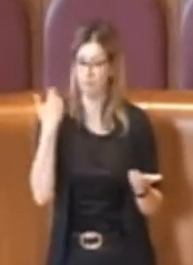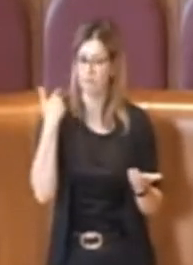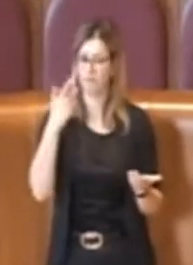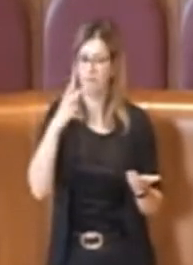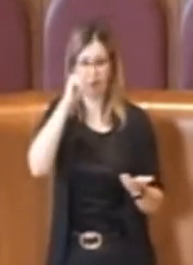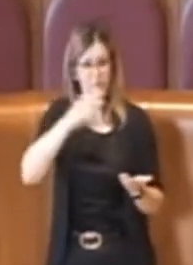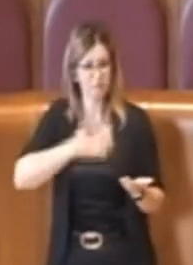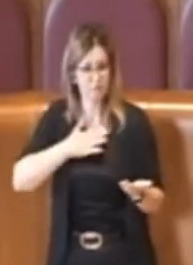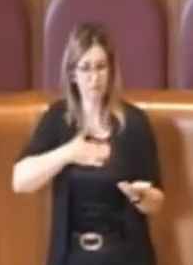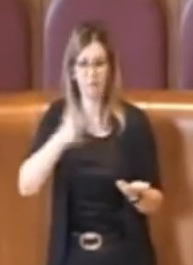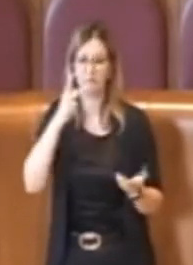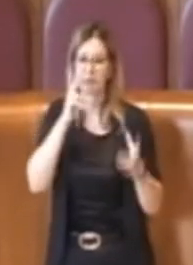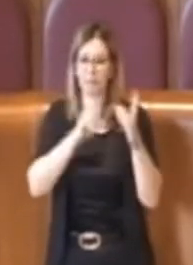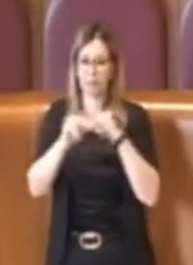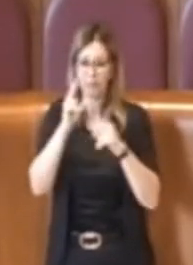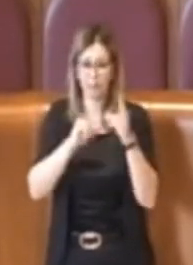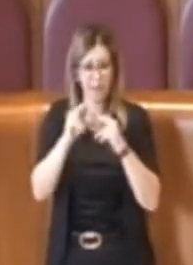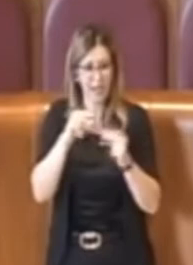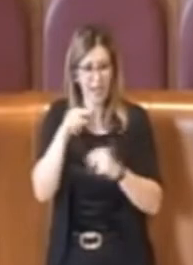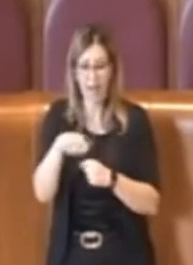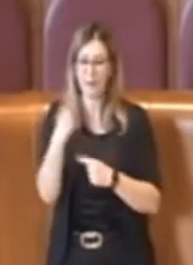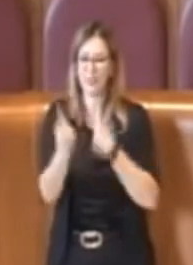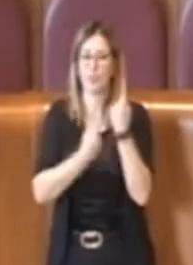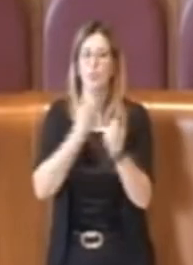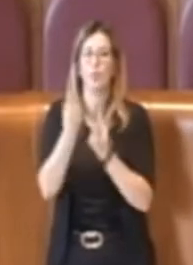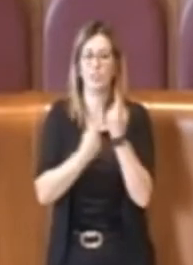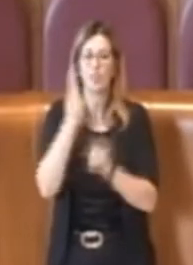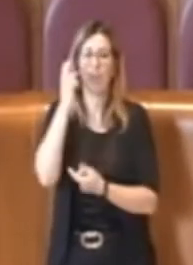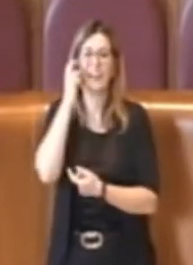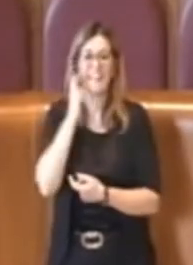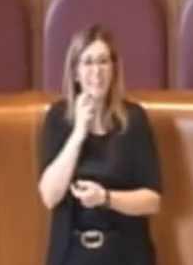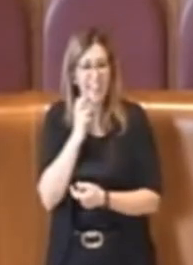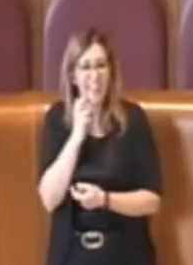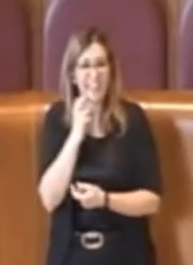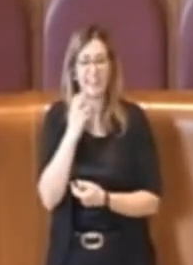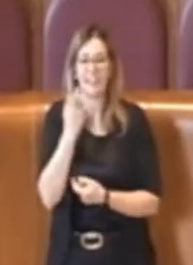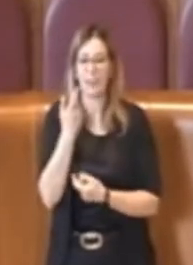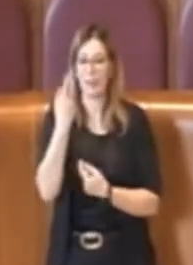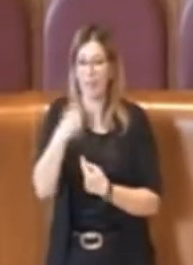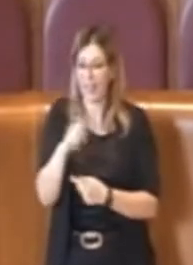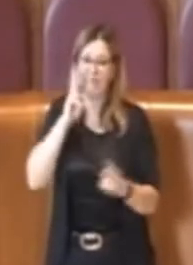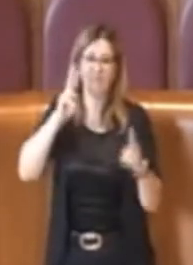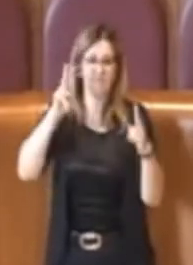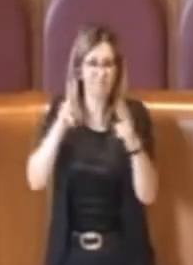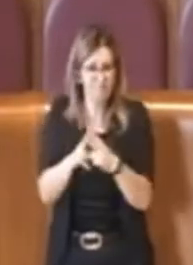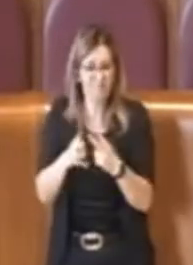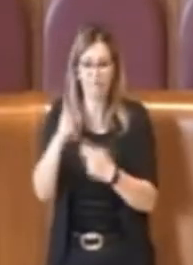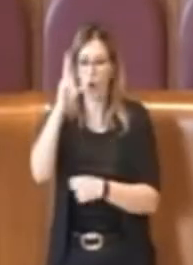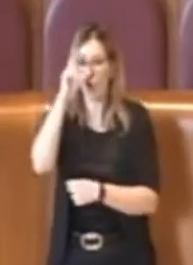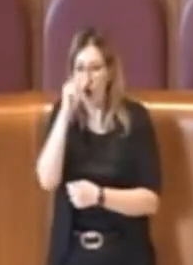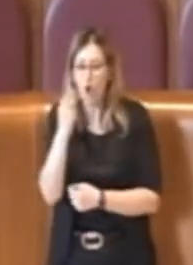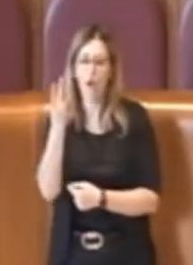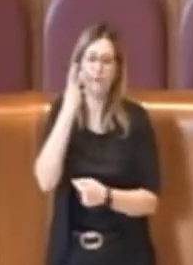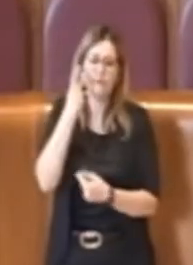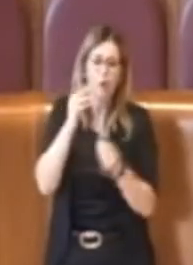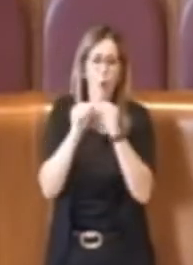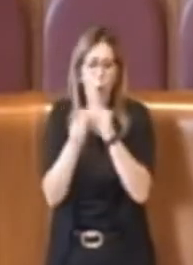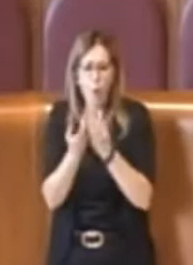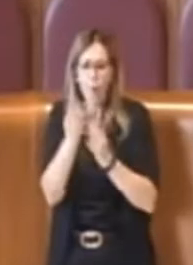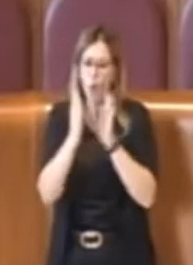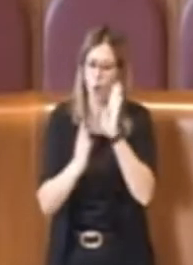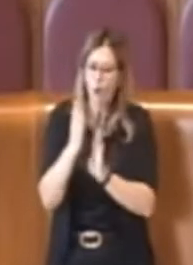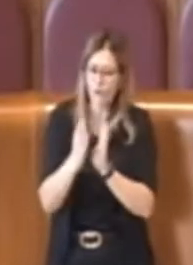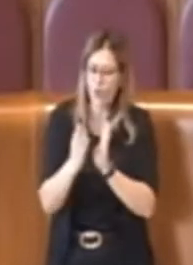su alcune questioni del Verde, anche per incontrarci, conoscerci e confrontarci sulle questioni